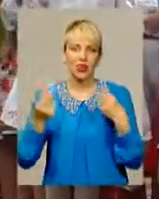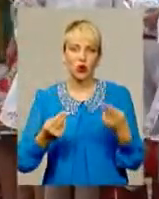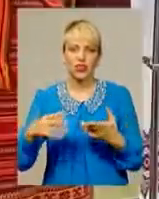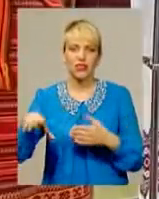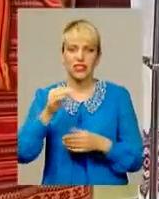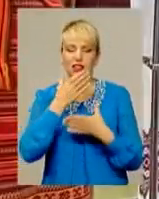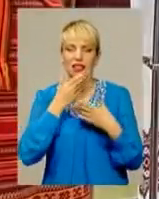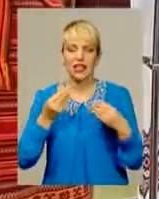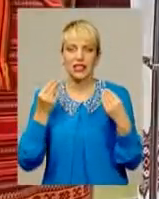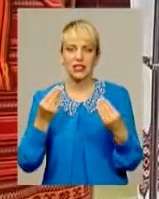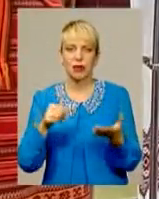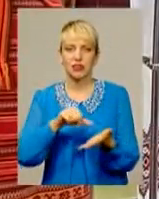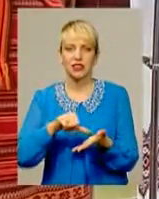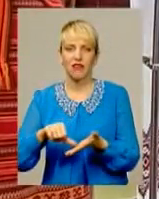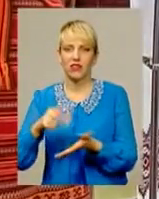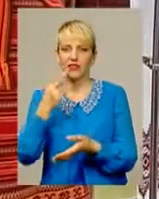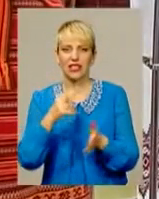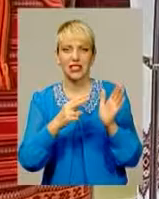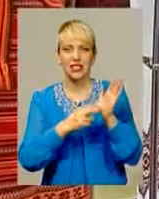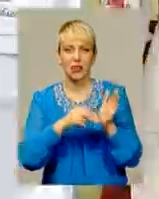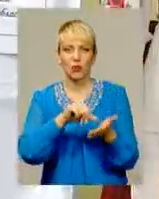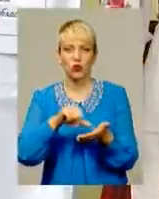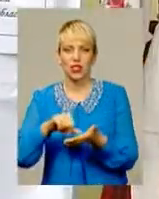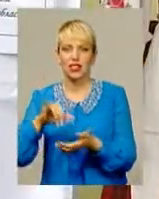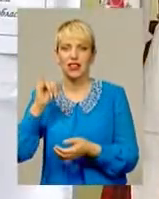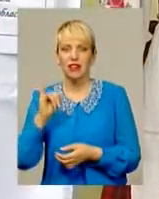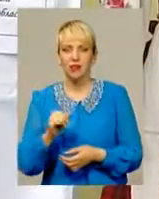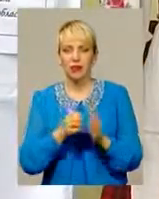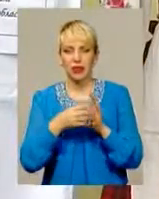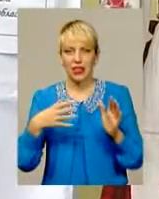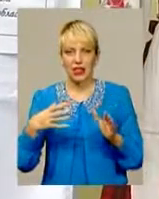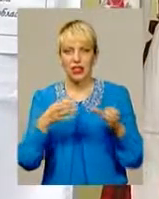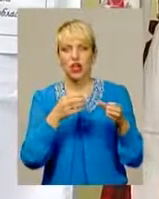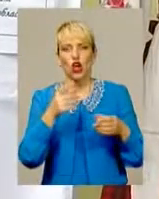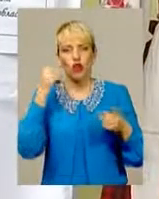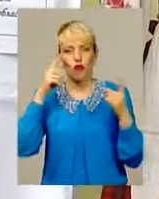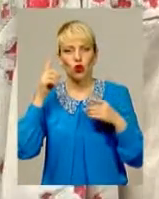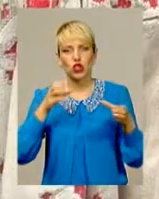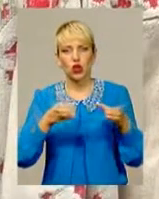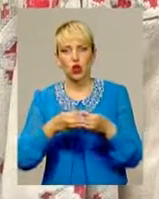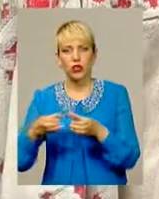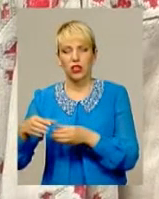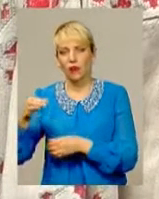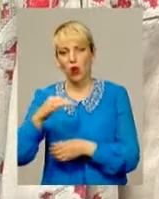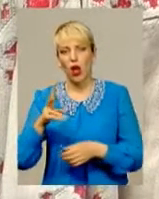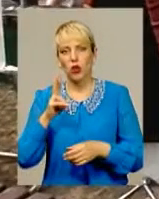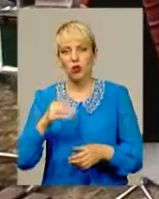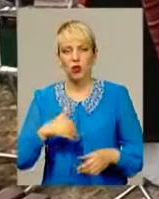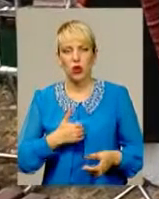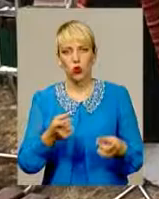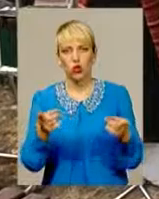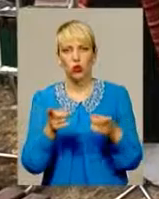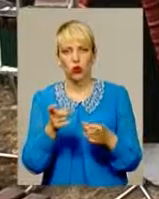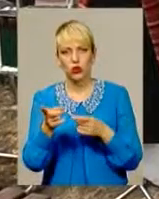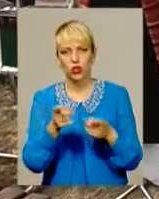представлять 27 учасників та 15 творчих колективів області. На тих же, хто безпосередньо захоче долучитися до